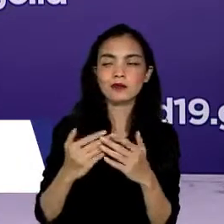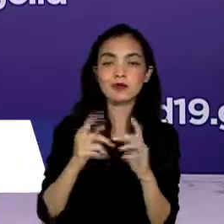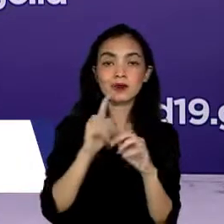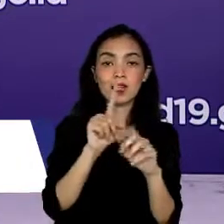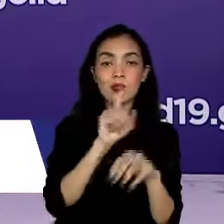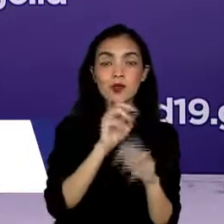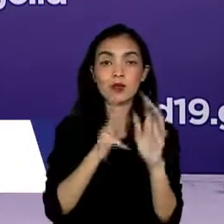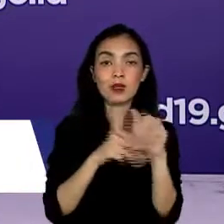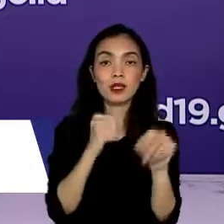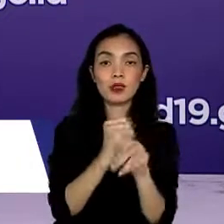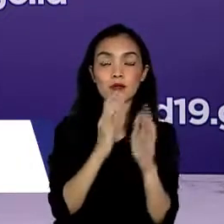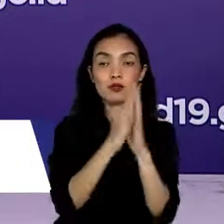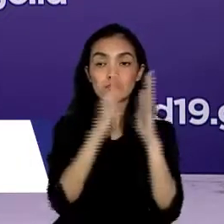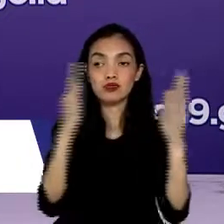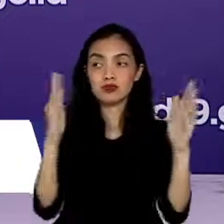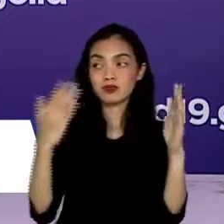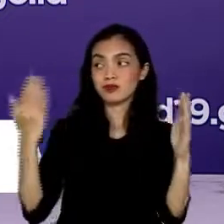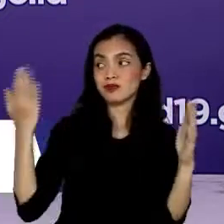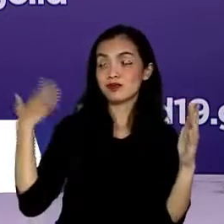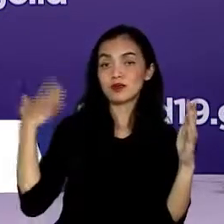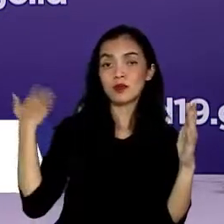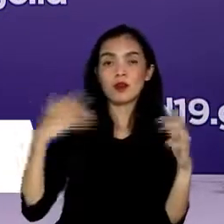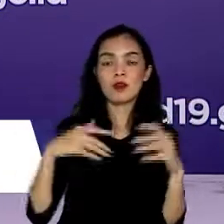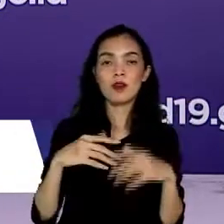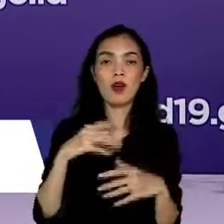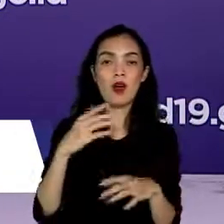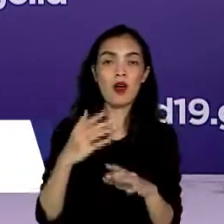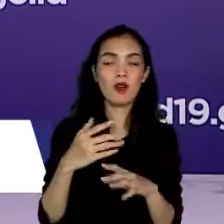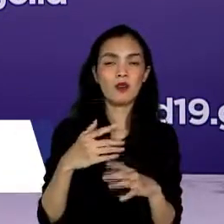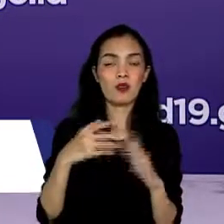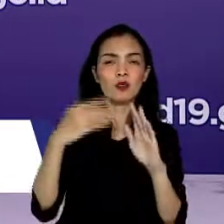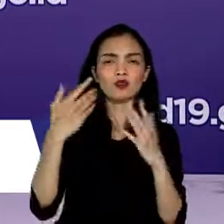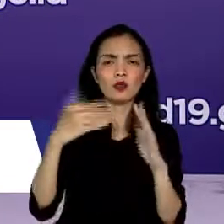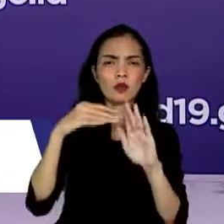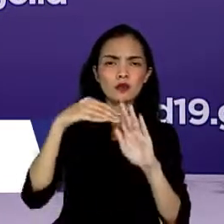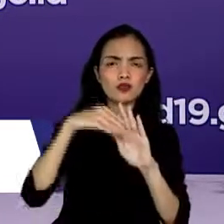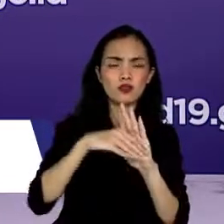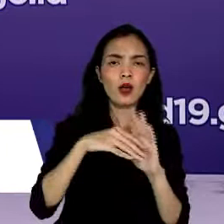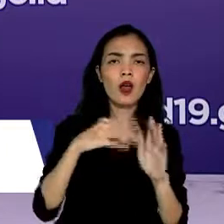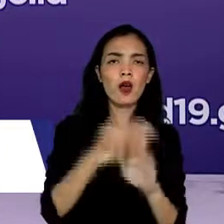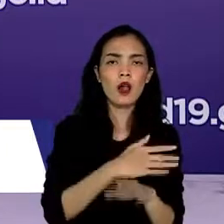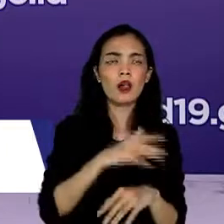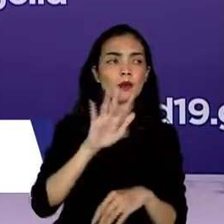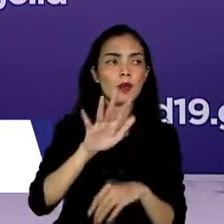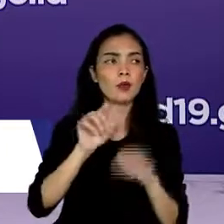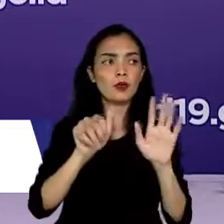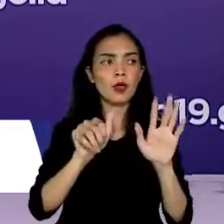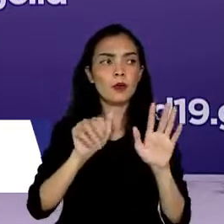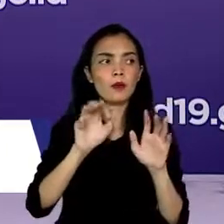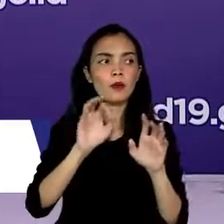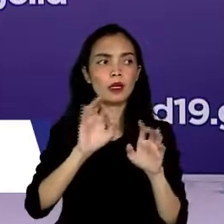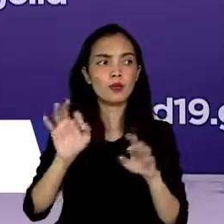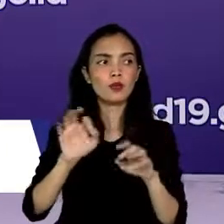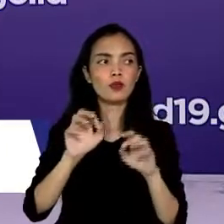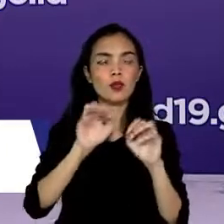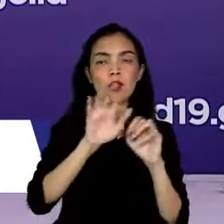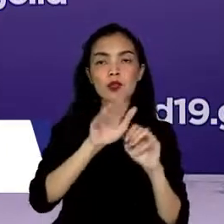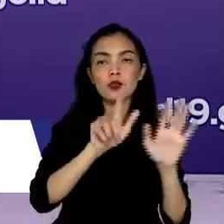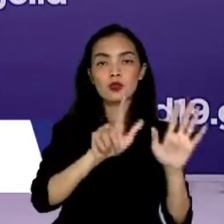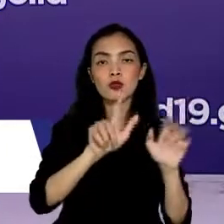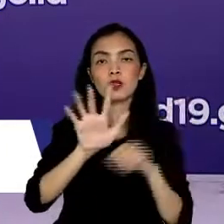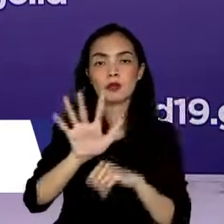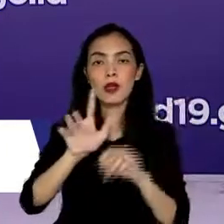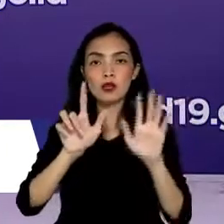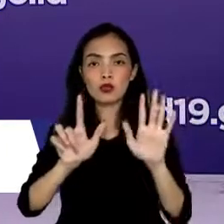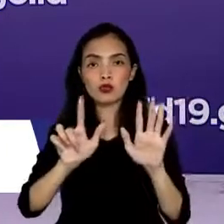positif mengalami penurunan di mana semula 56.757 pada tanggal 15 Juli